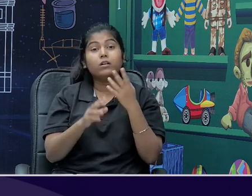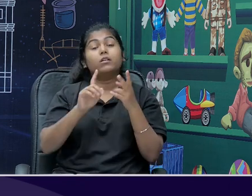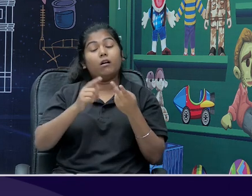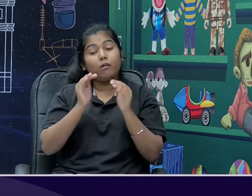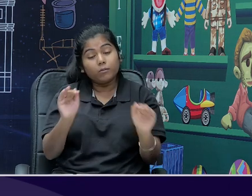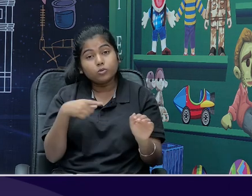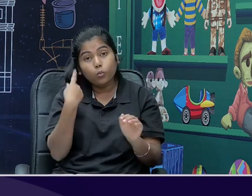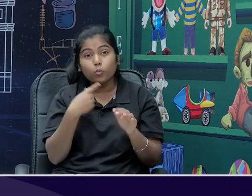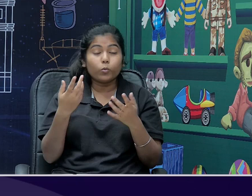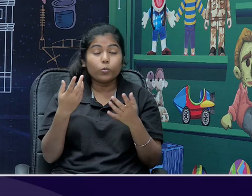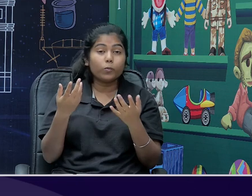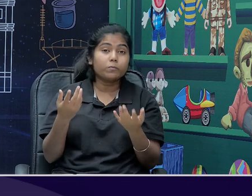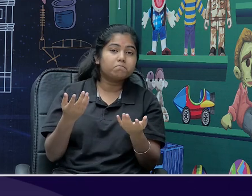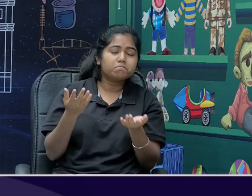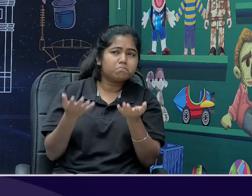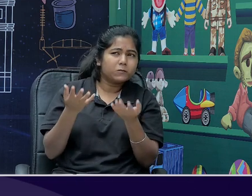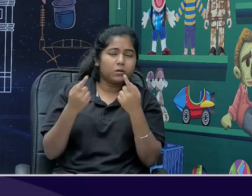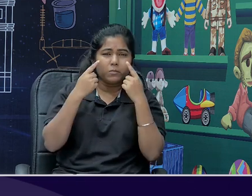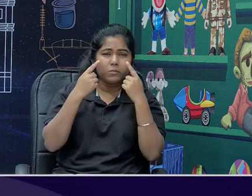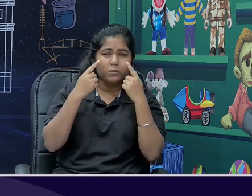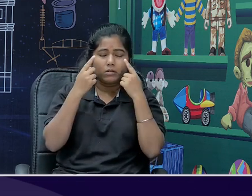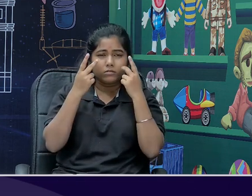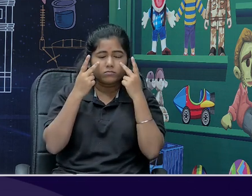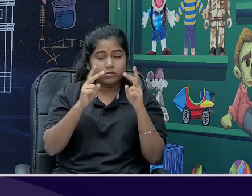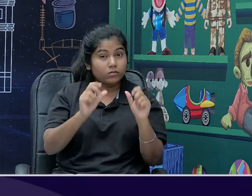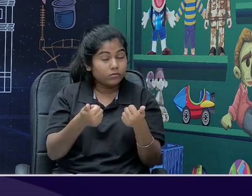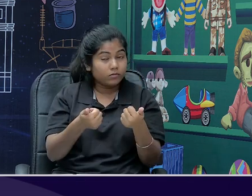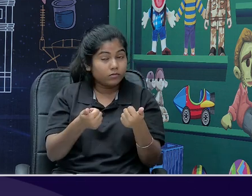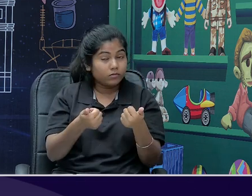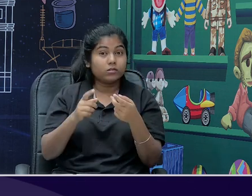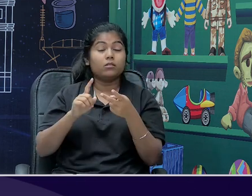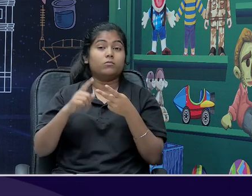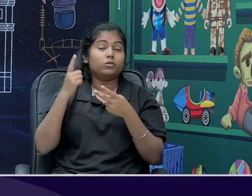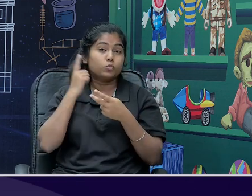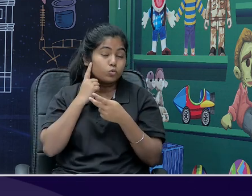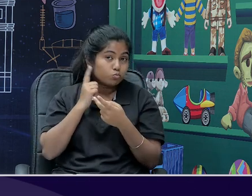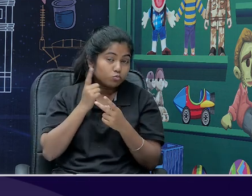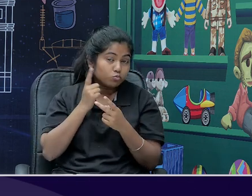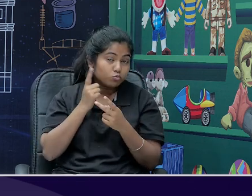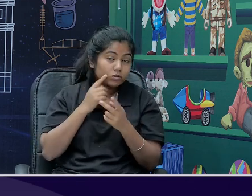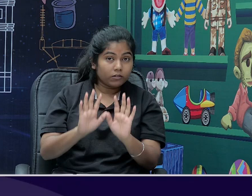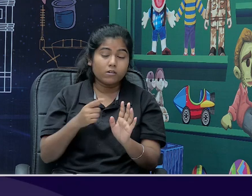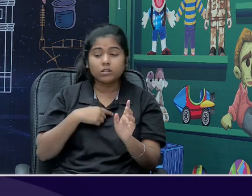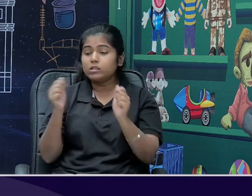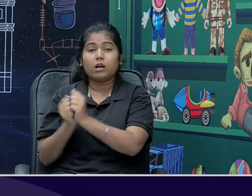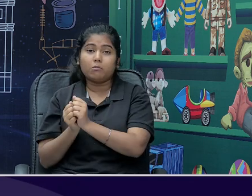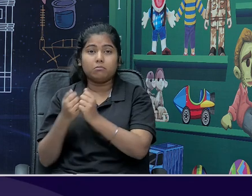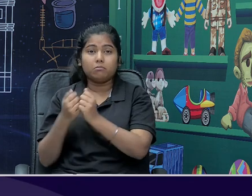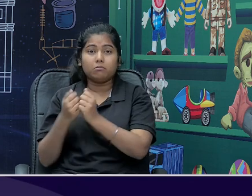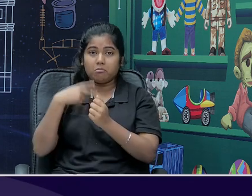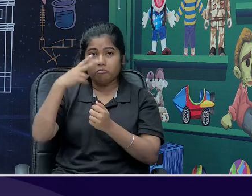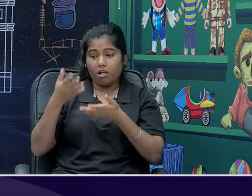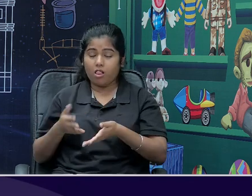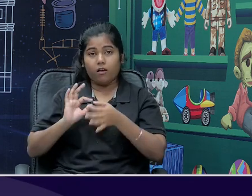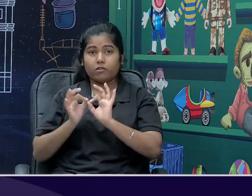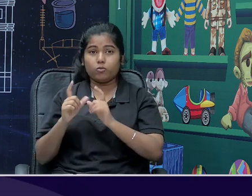भी बच्चे हो सकते हैं, जिन्हें शायद देखने में तो असानी हो, लेकिन सुनने में नहीं हो, तो उसके लिए जैसे हमारे पास spiral हैं, वो interpret कर रहे हैं, तो और क्या-कया mode of